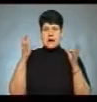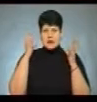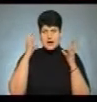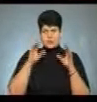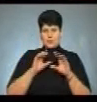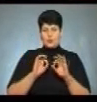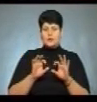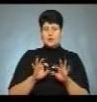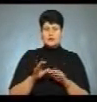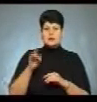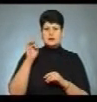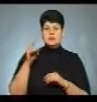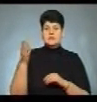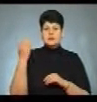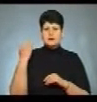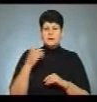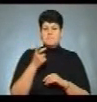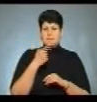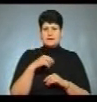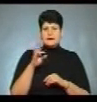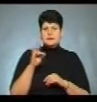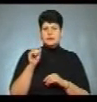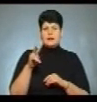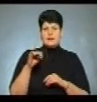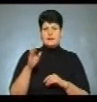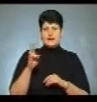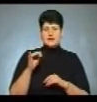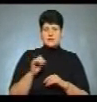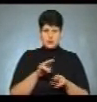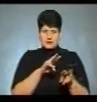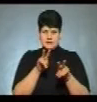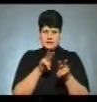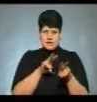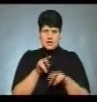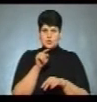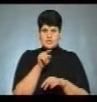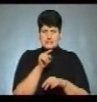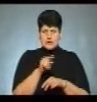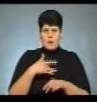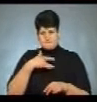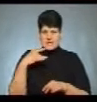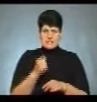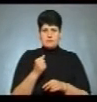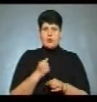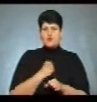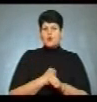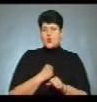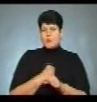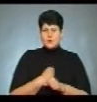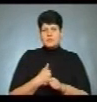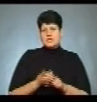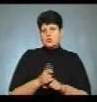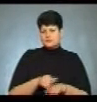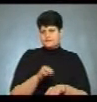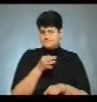Знаю давно пана Наливайченка, стежу за його принциповою роботою. Мені дуже